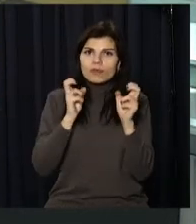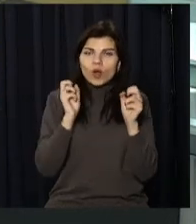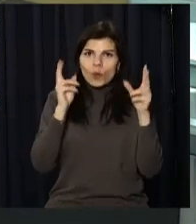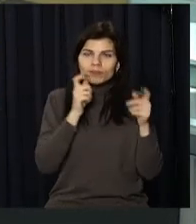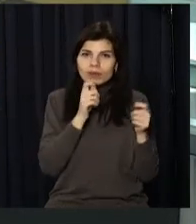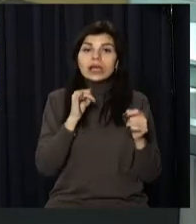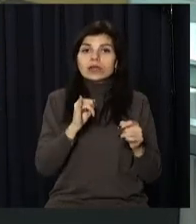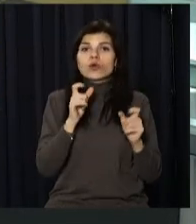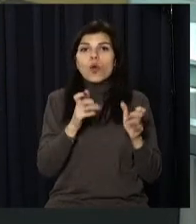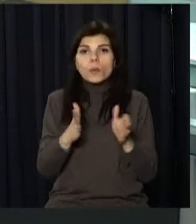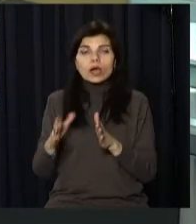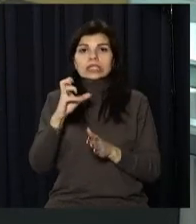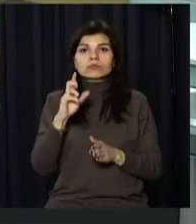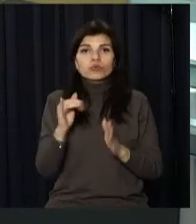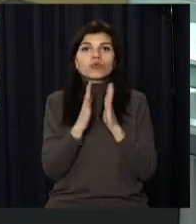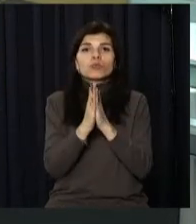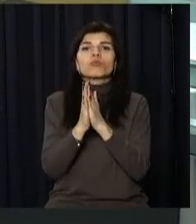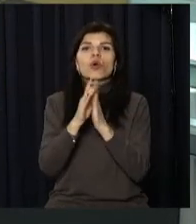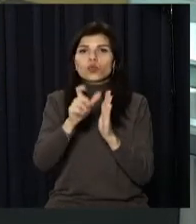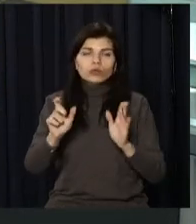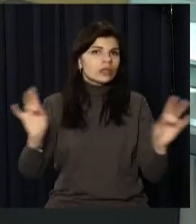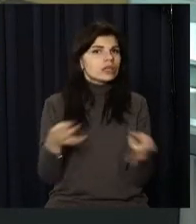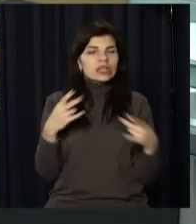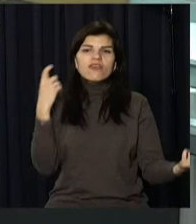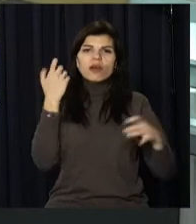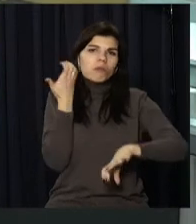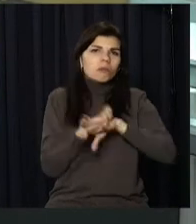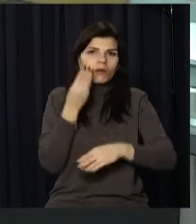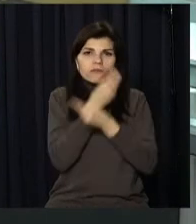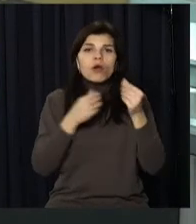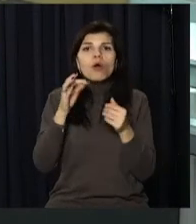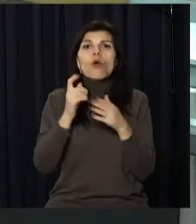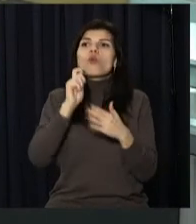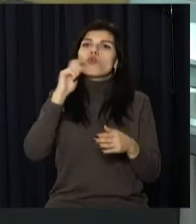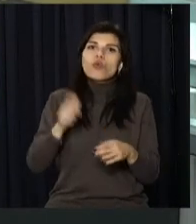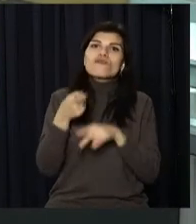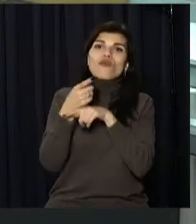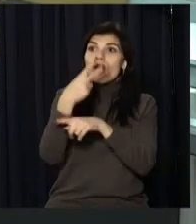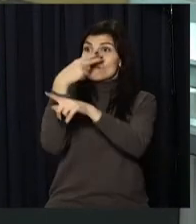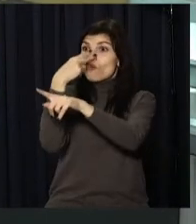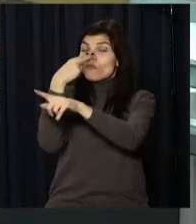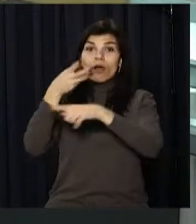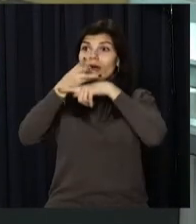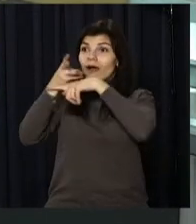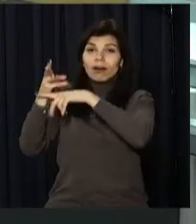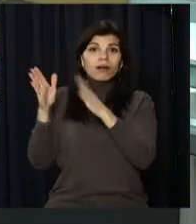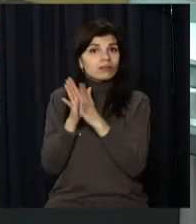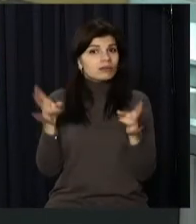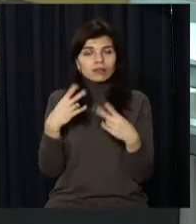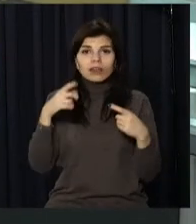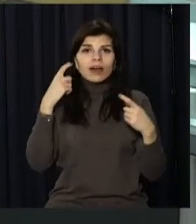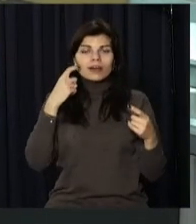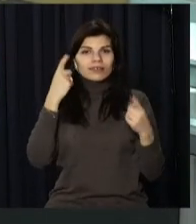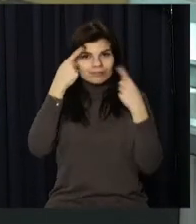громадського порядку. ВСБУ закликають громадян не поширювати інформацію про пересування українських військових та техніки, а також не